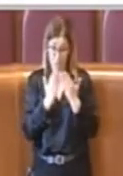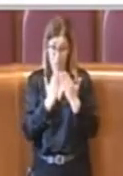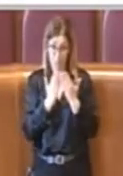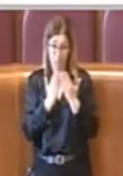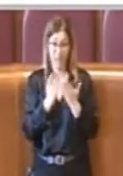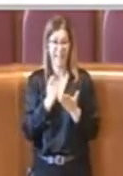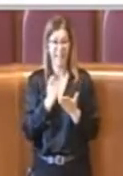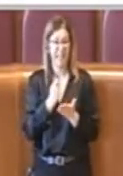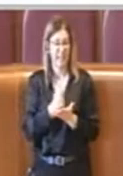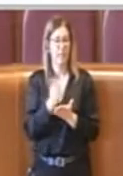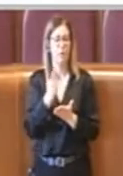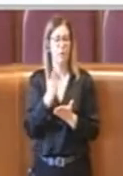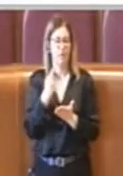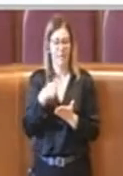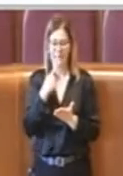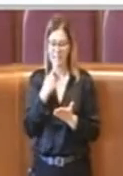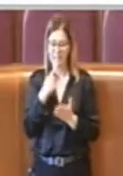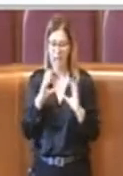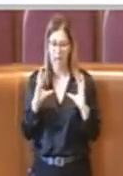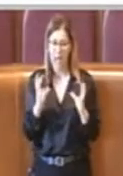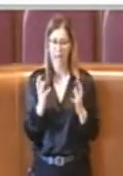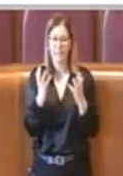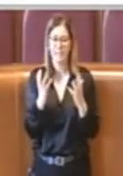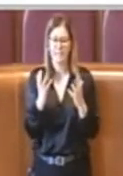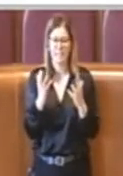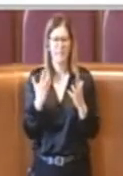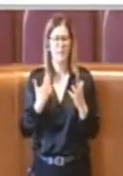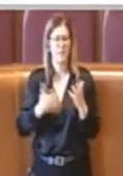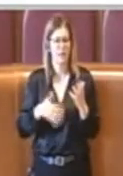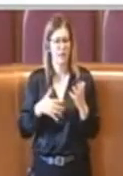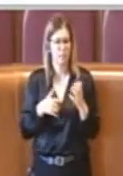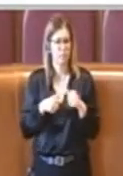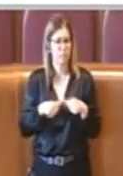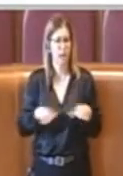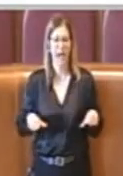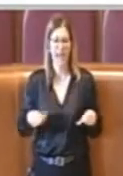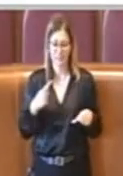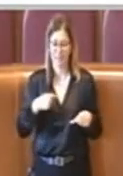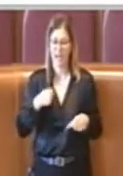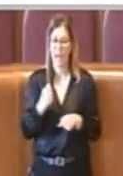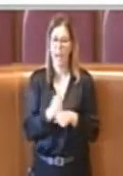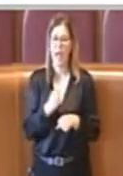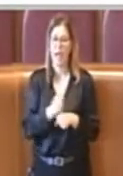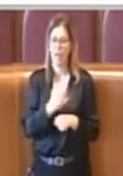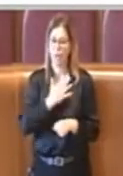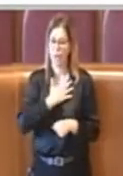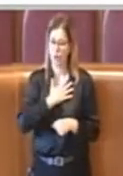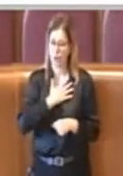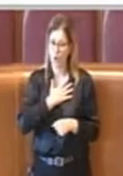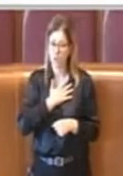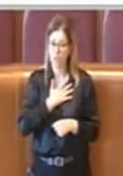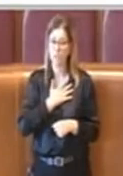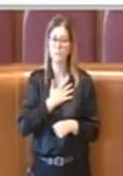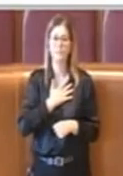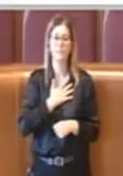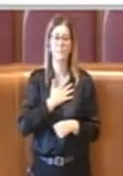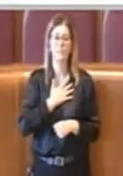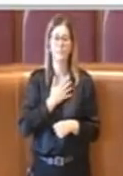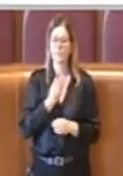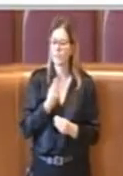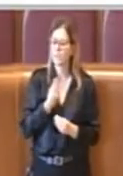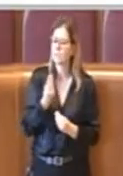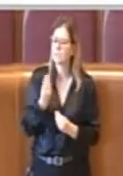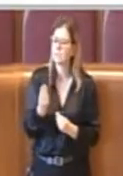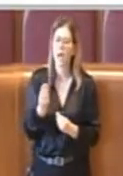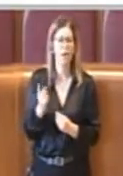fondamentale e integrante del proprio lavoro. Impedire la possibilità che le nuove